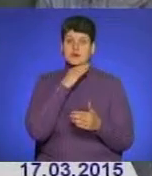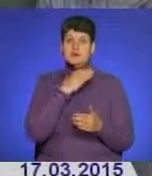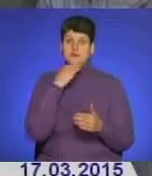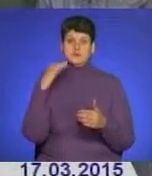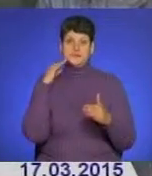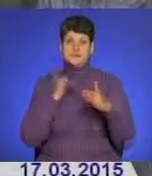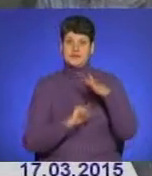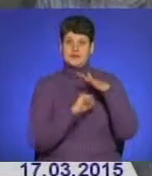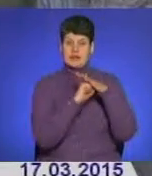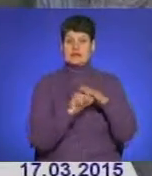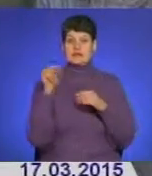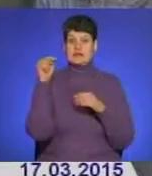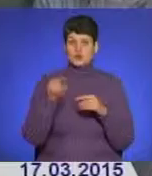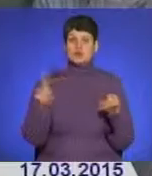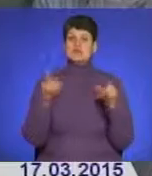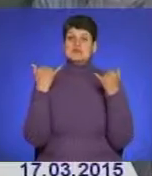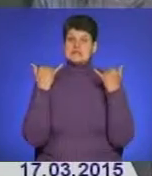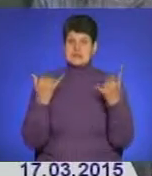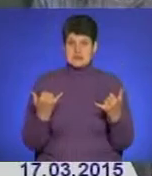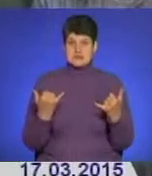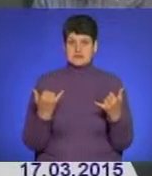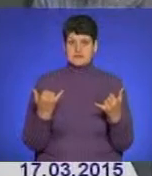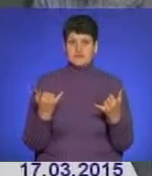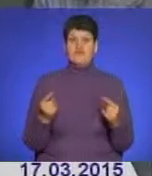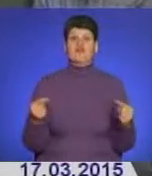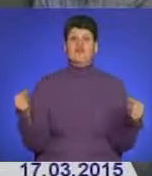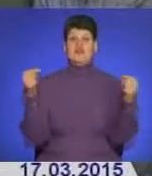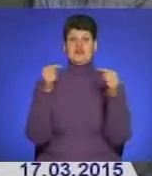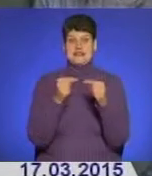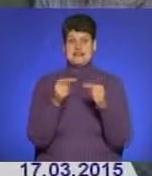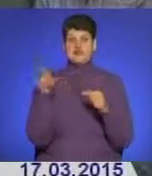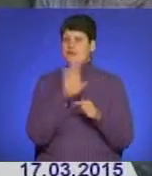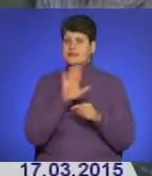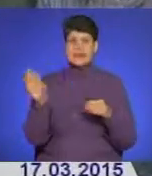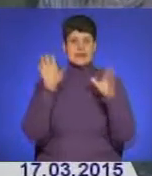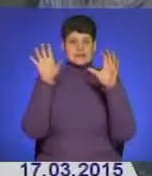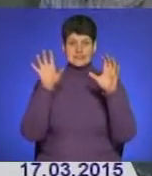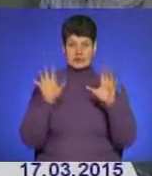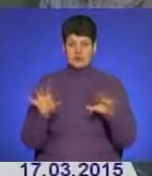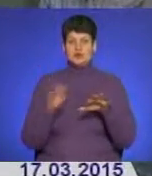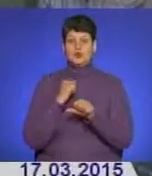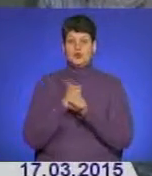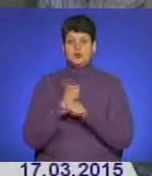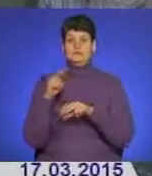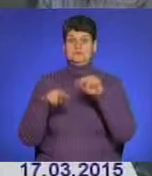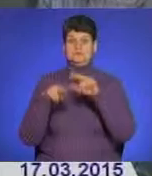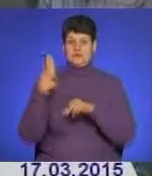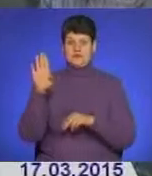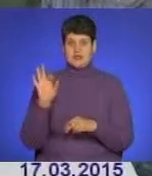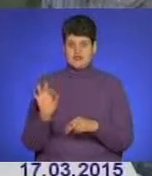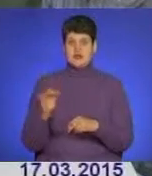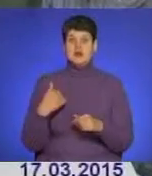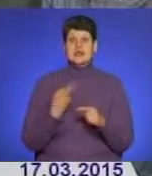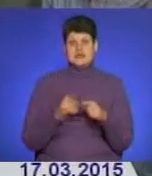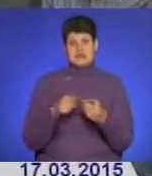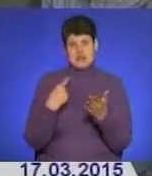для того, щоб зараз визначити про те, що тут незаконно здійснюється ця забудова. І ми це